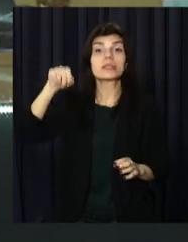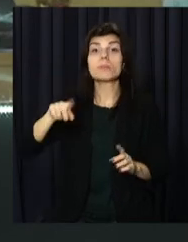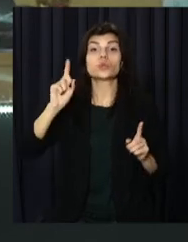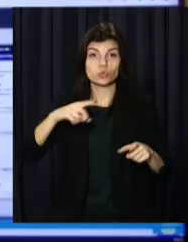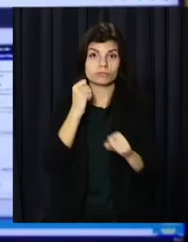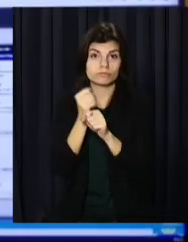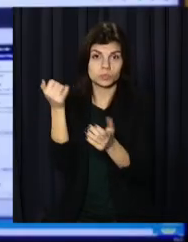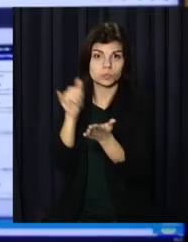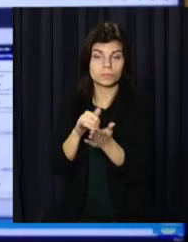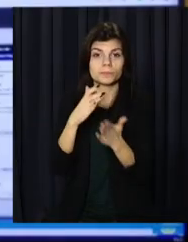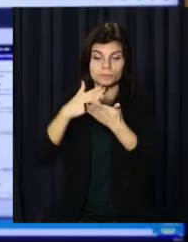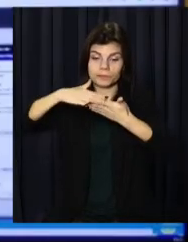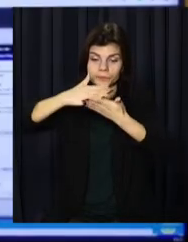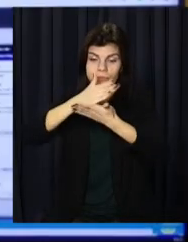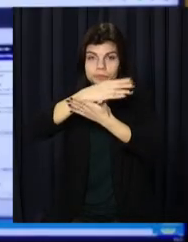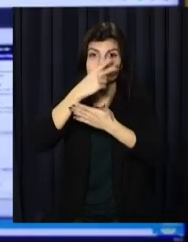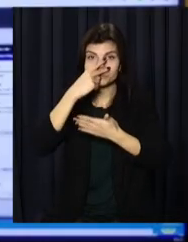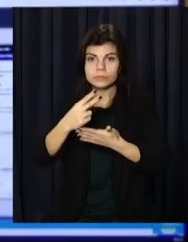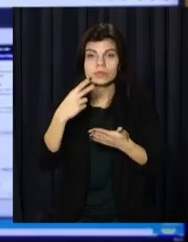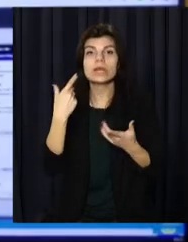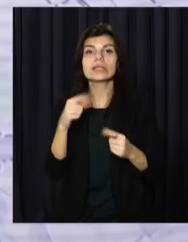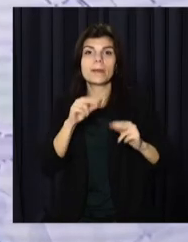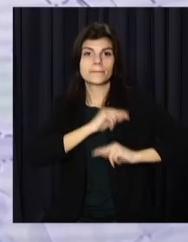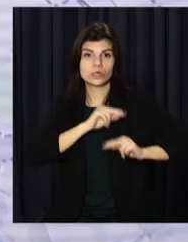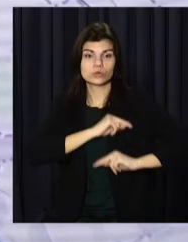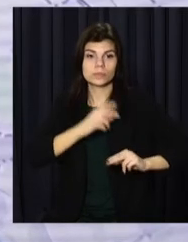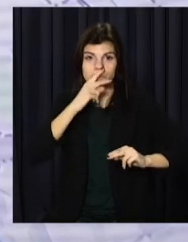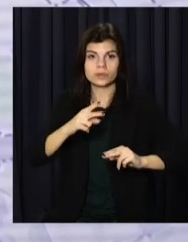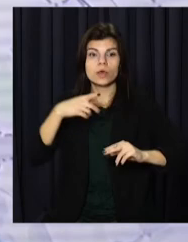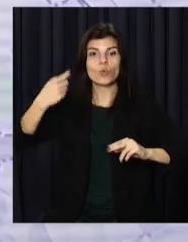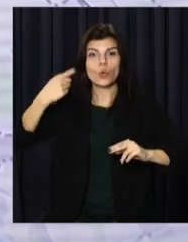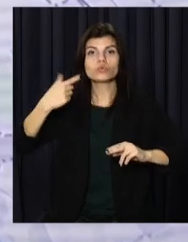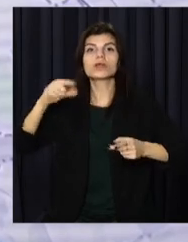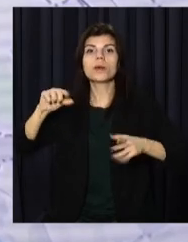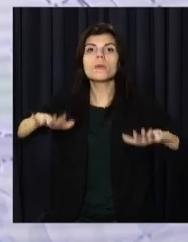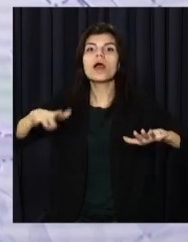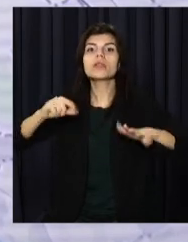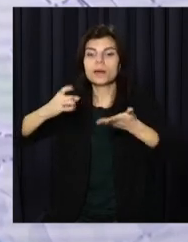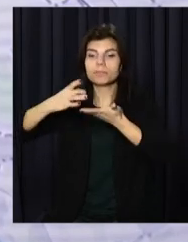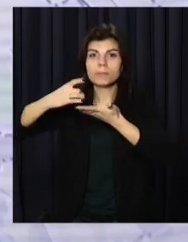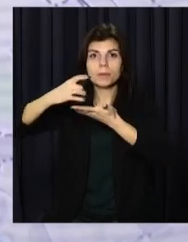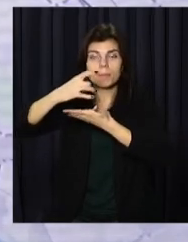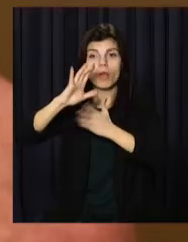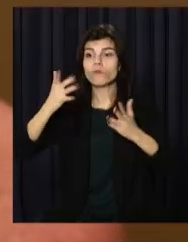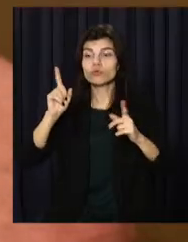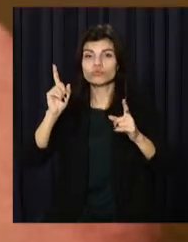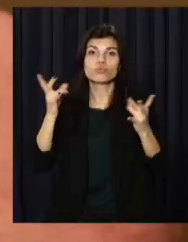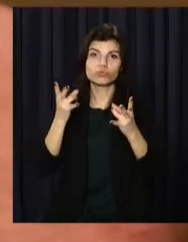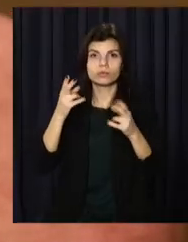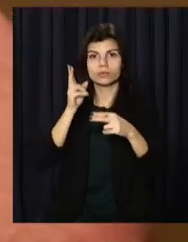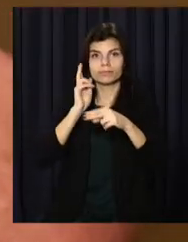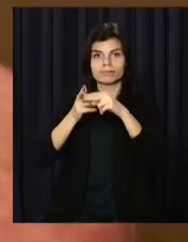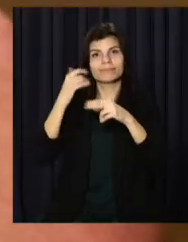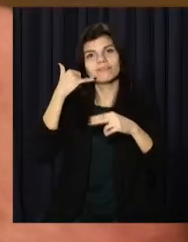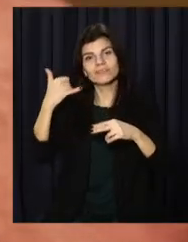створили інтерактивну мапу. З її допомогою працівники відстежують рух сміттєвозів і за потреби коригують маршрути. Крім